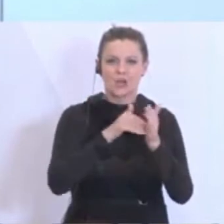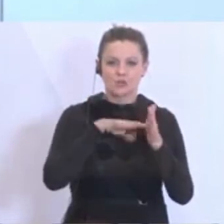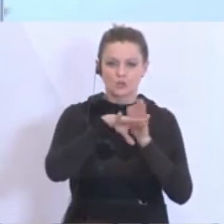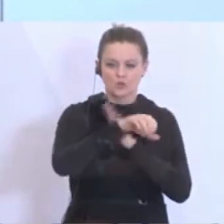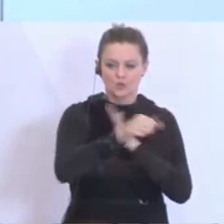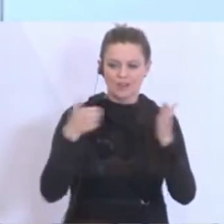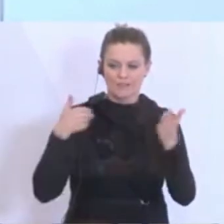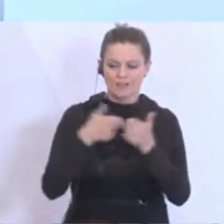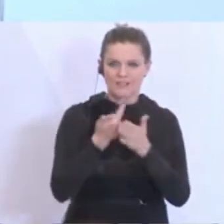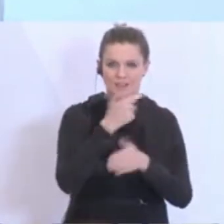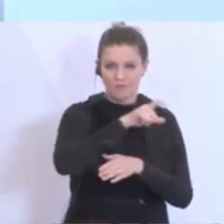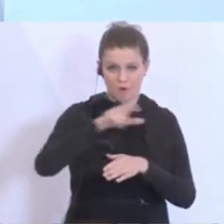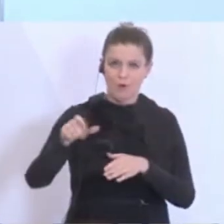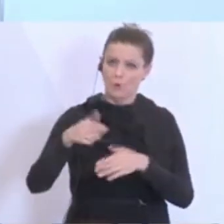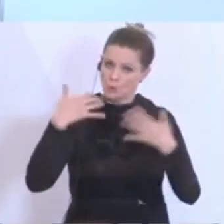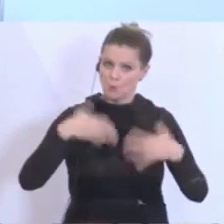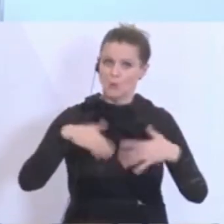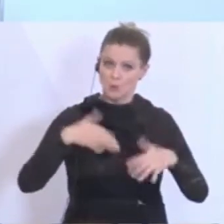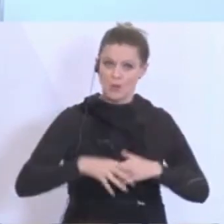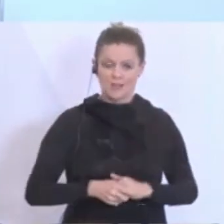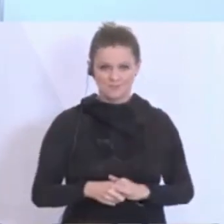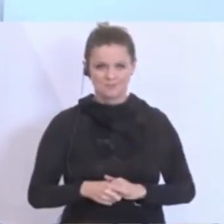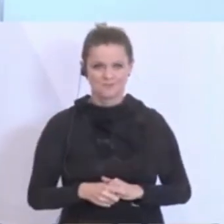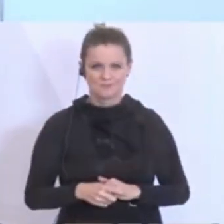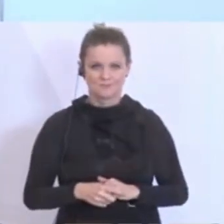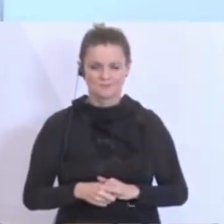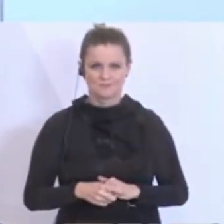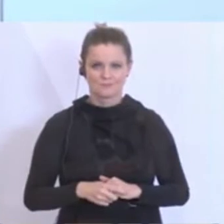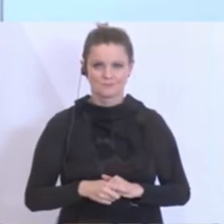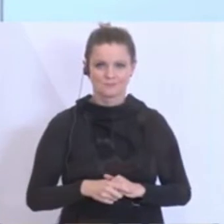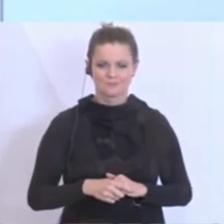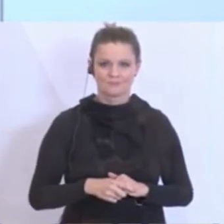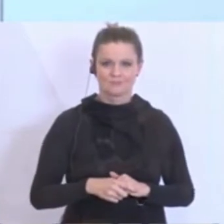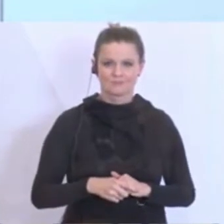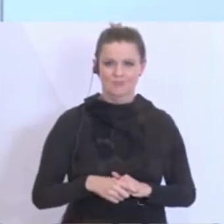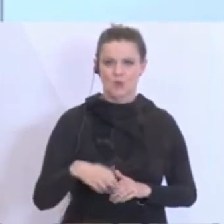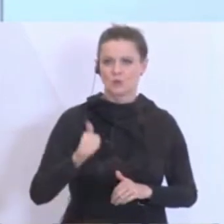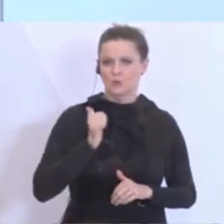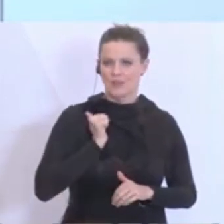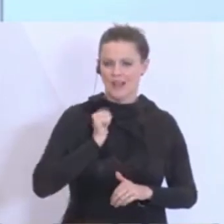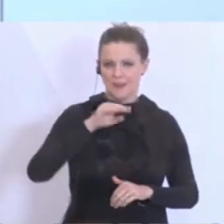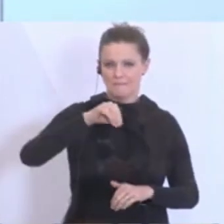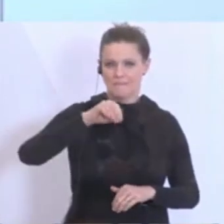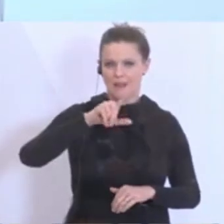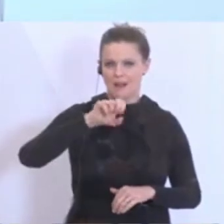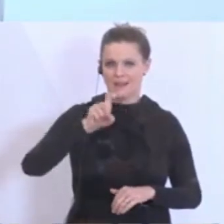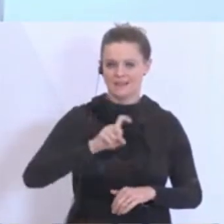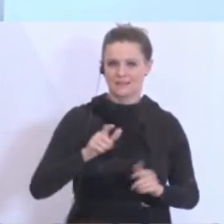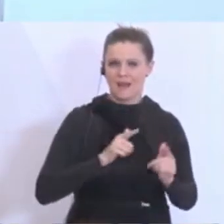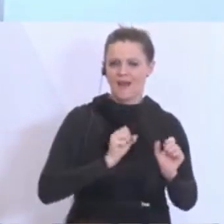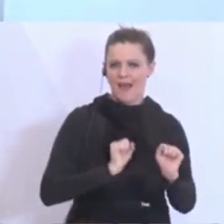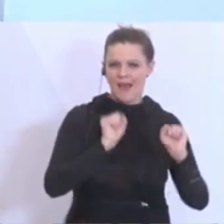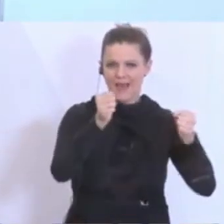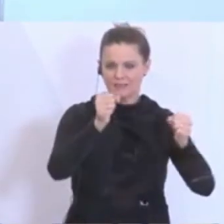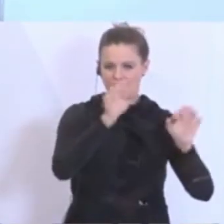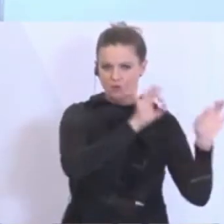zwei Wochen. Das sagt sehr, sehr viel aus. Die Milizsoldaten werden in der Einsatzvorbereitung und natürlich dann in